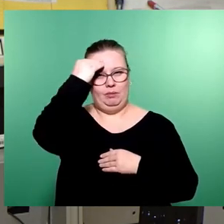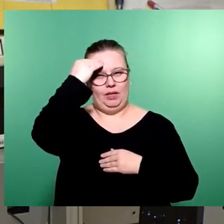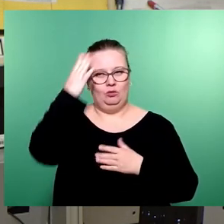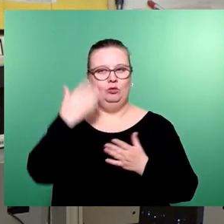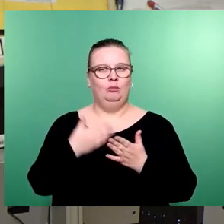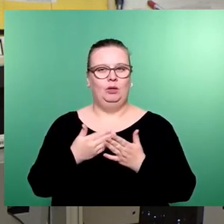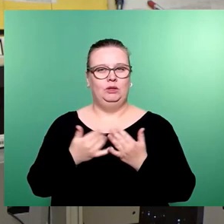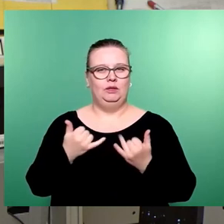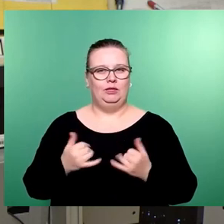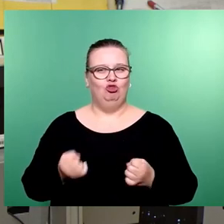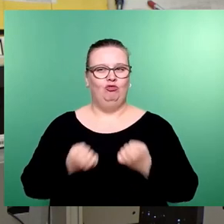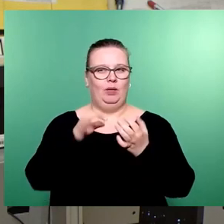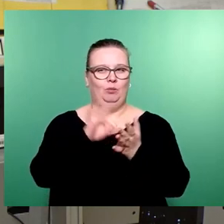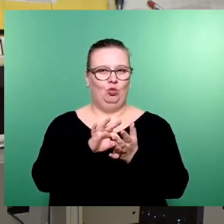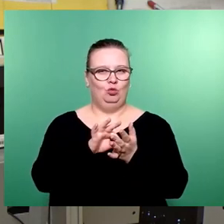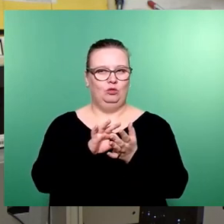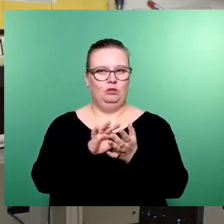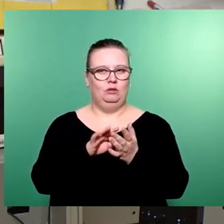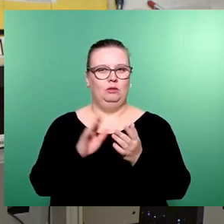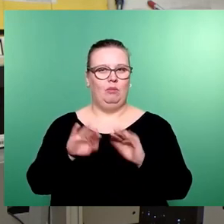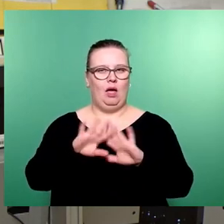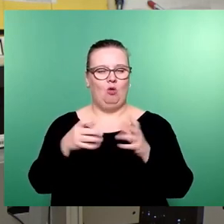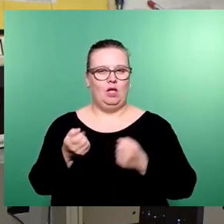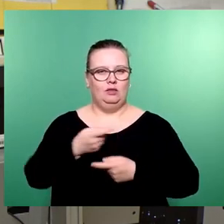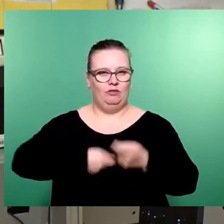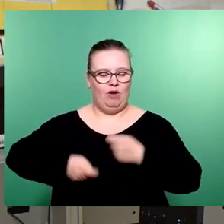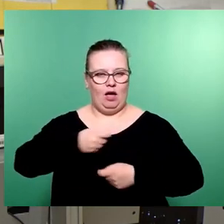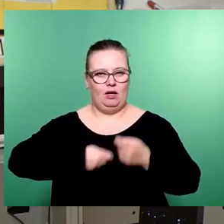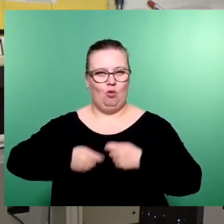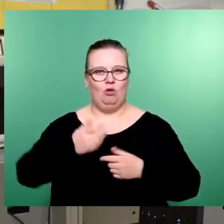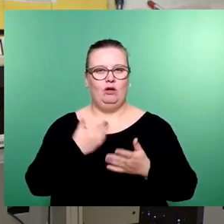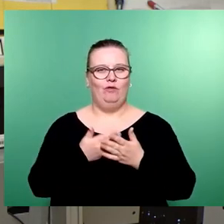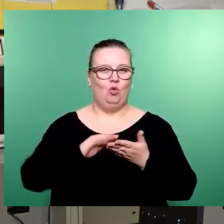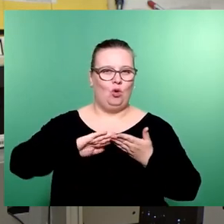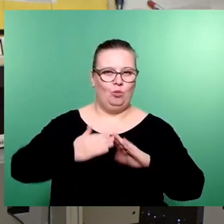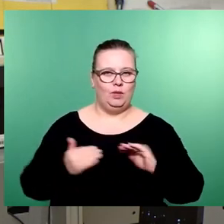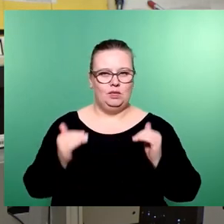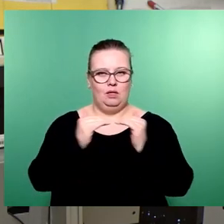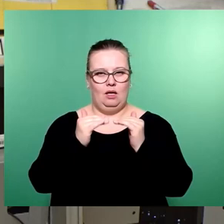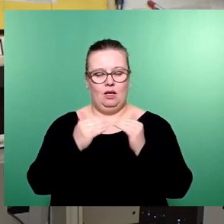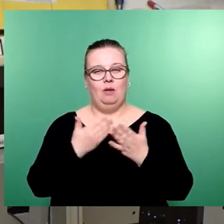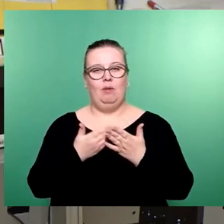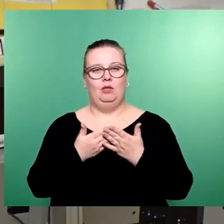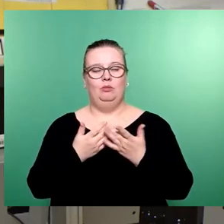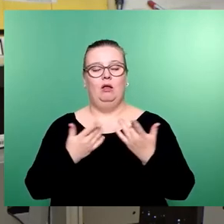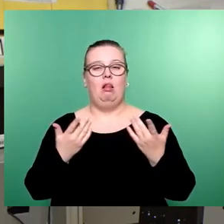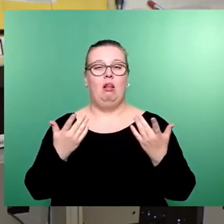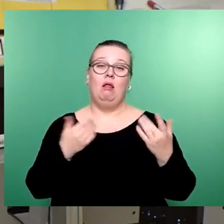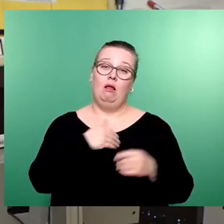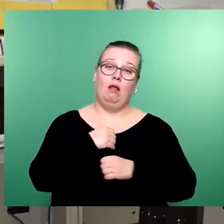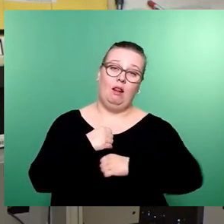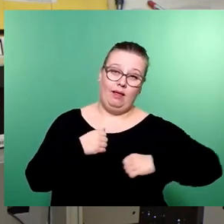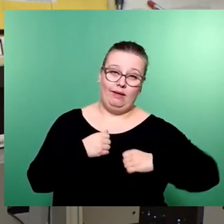haben wir den Schwerpunkt bei den Haushaltsverhandlungen, wo es um Kompromisse geht zwischen eben Linke,